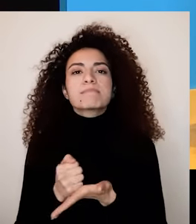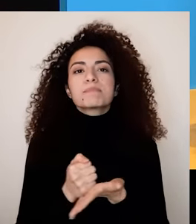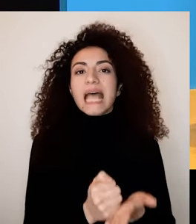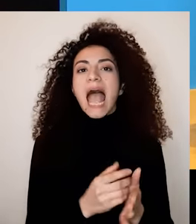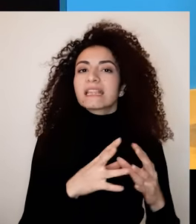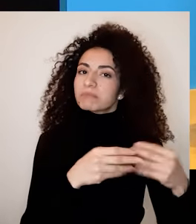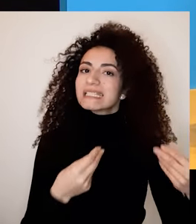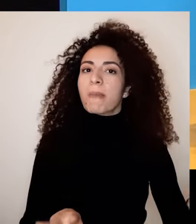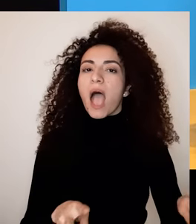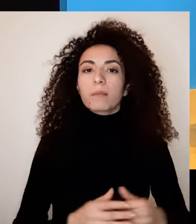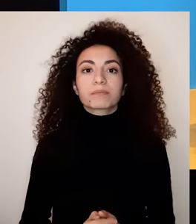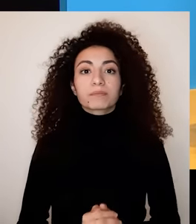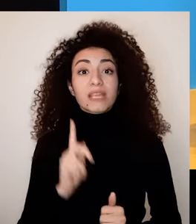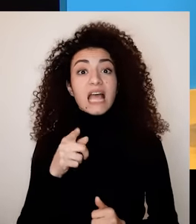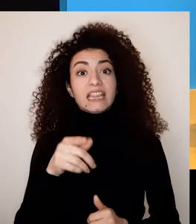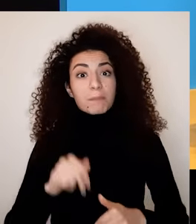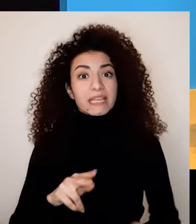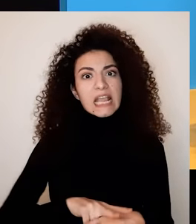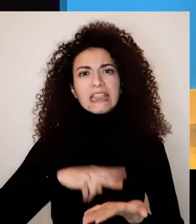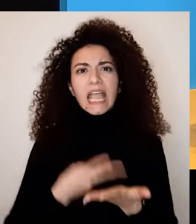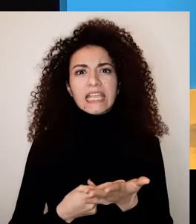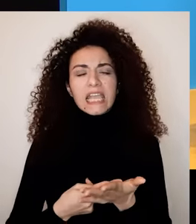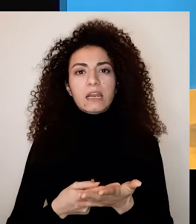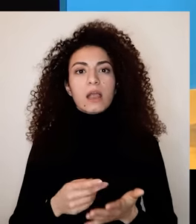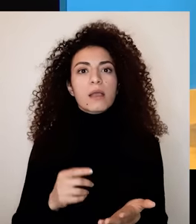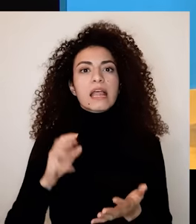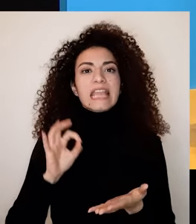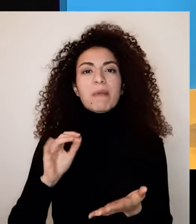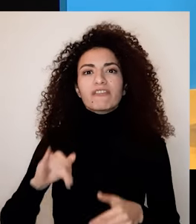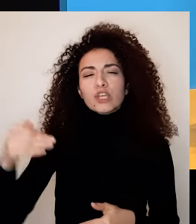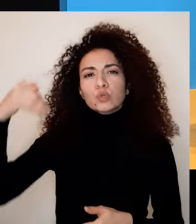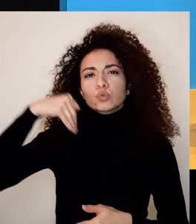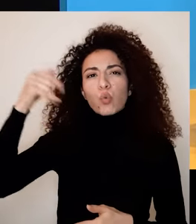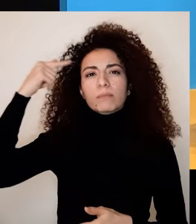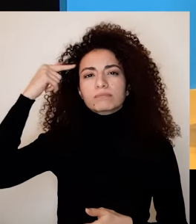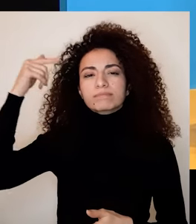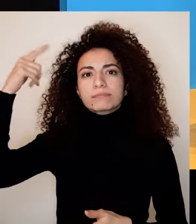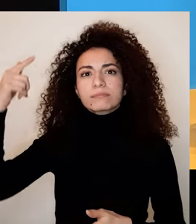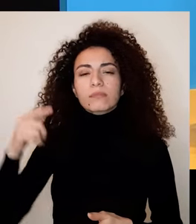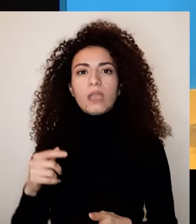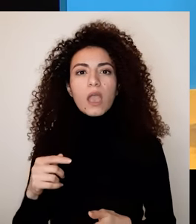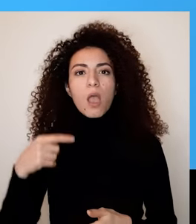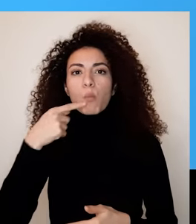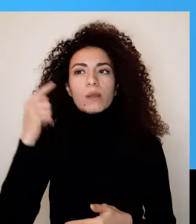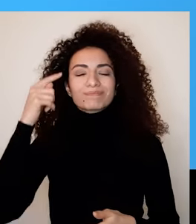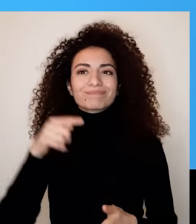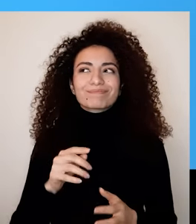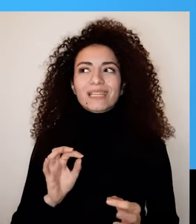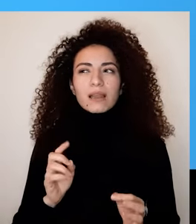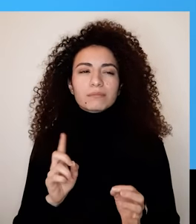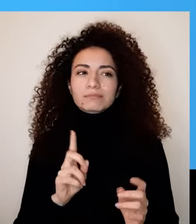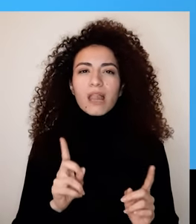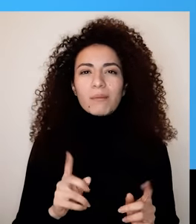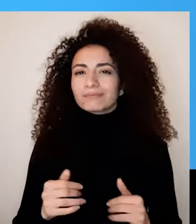عند القيام بأي تغيير ممكن أن يستيقظ في نفسي ناقد الداخل ويجعلني شك بحالي هون